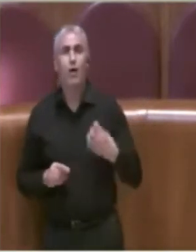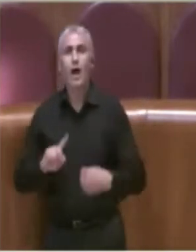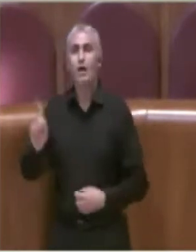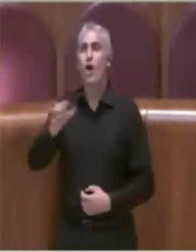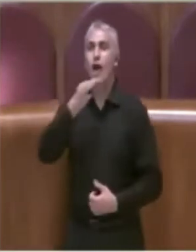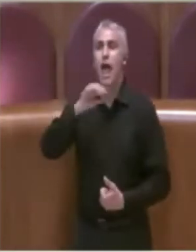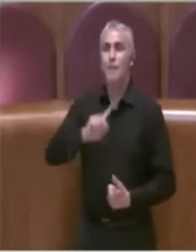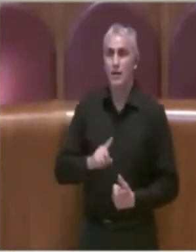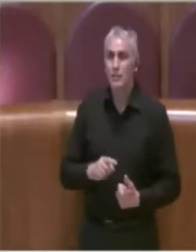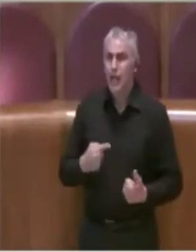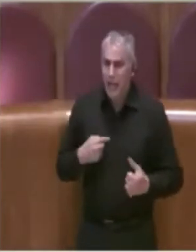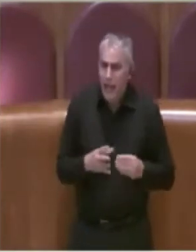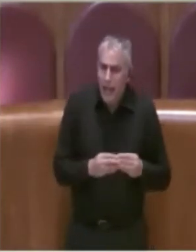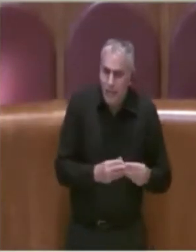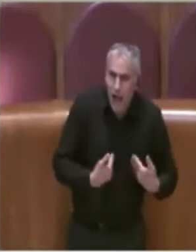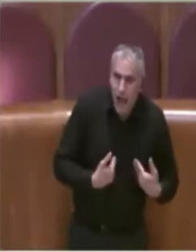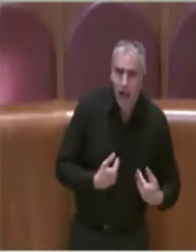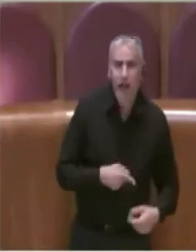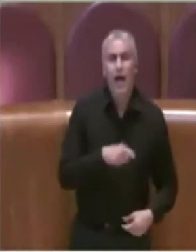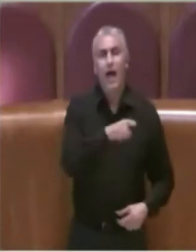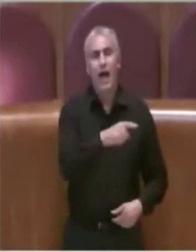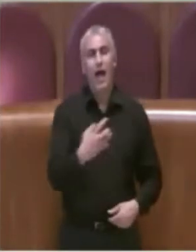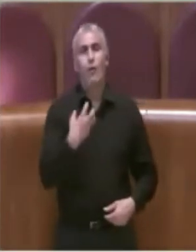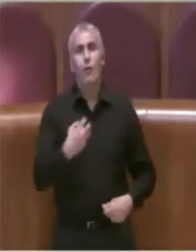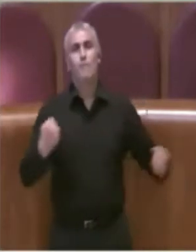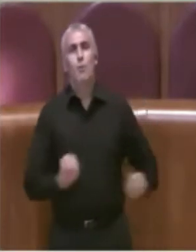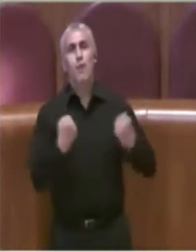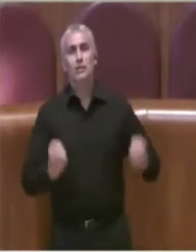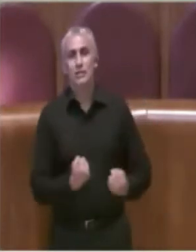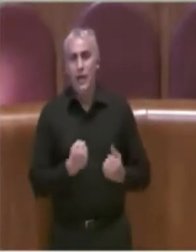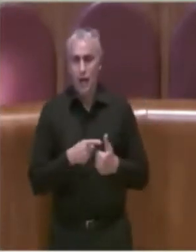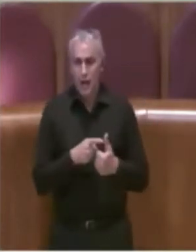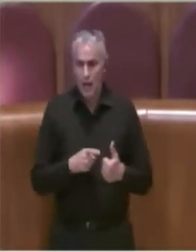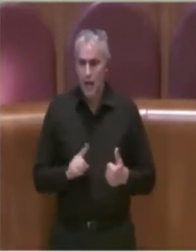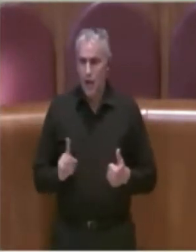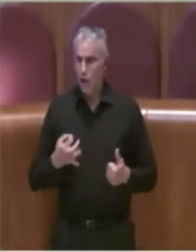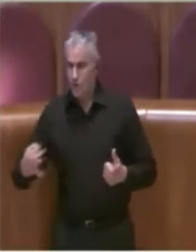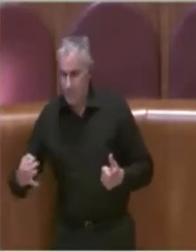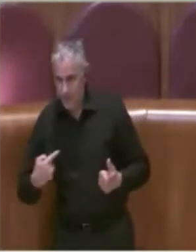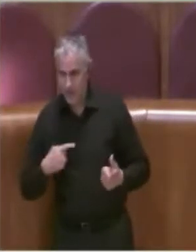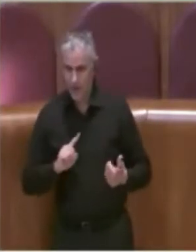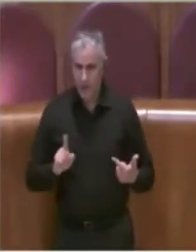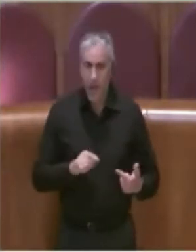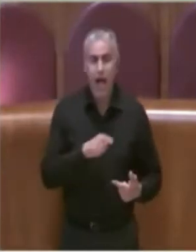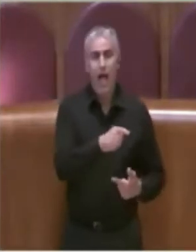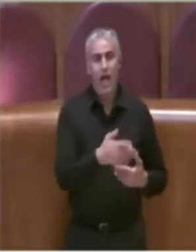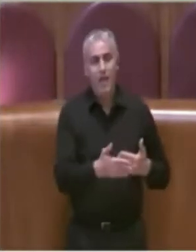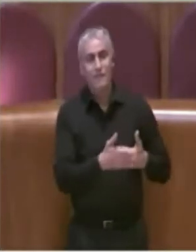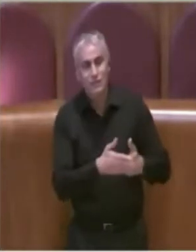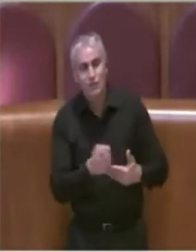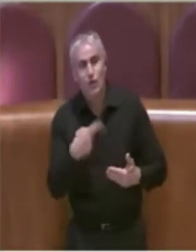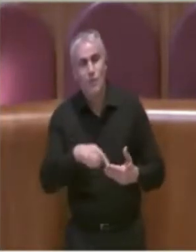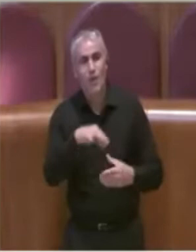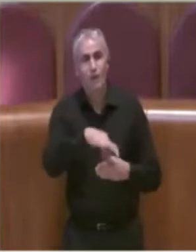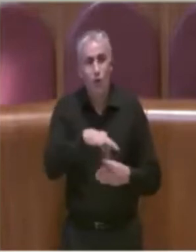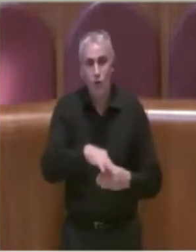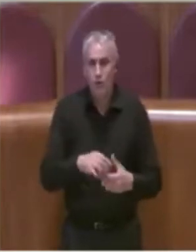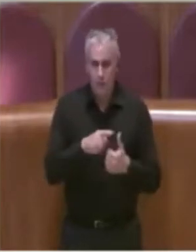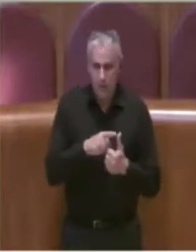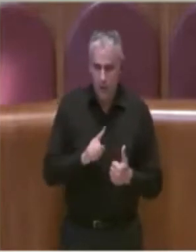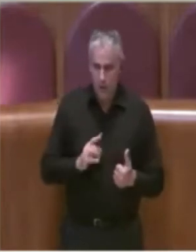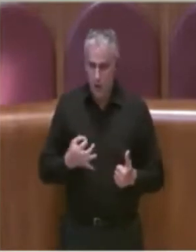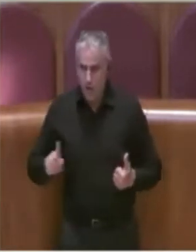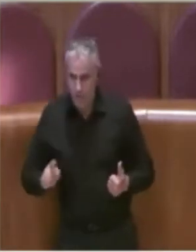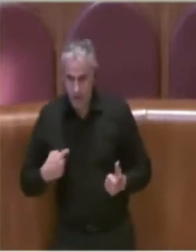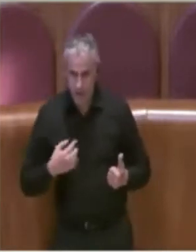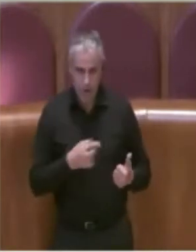cose ed è propaganda si fanno in un certo modo ed è campagna elettorale, allora se ogni cosa che si fa